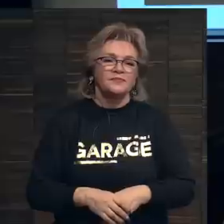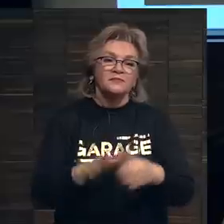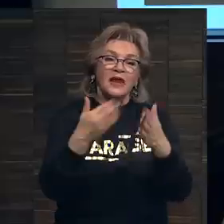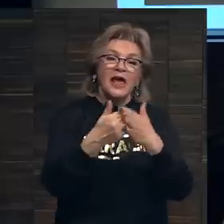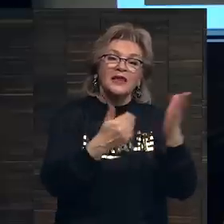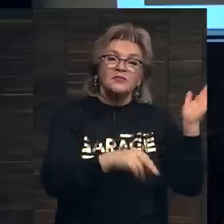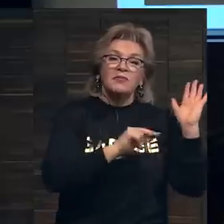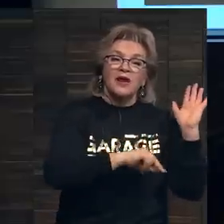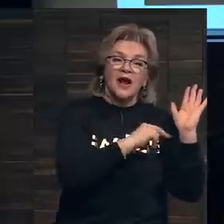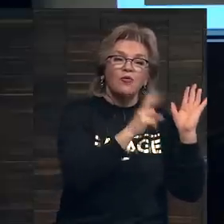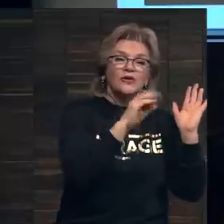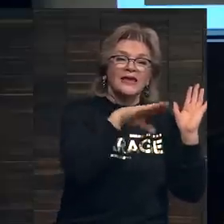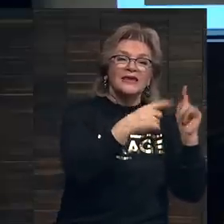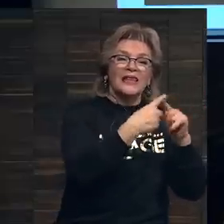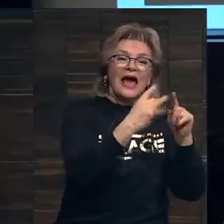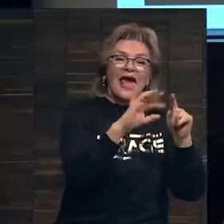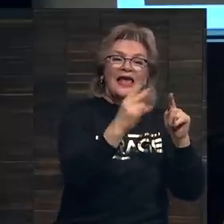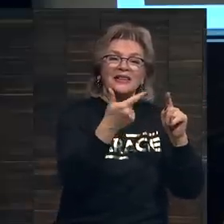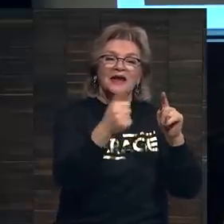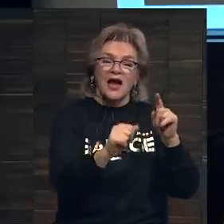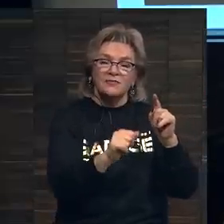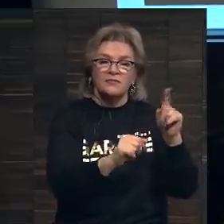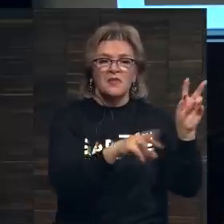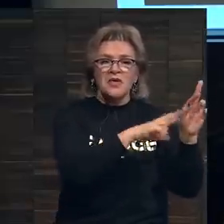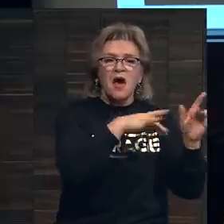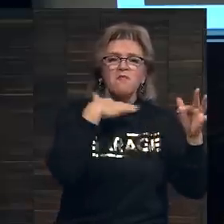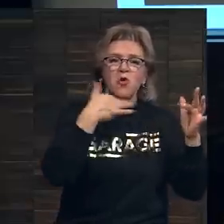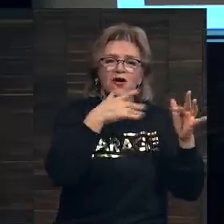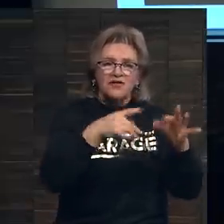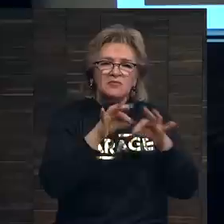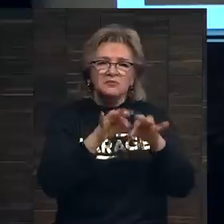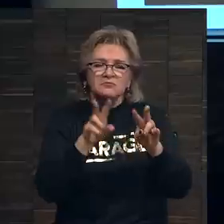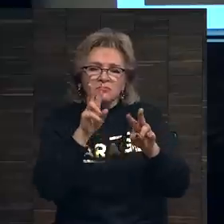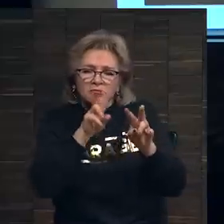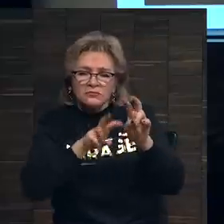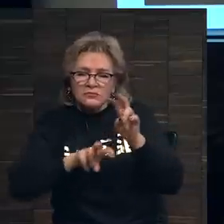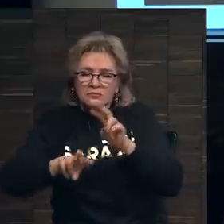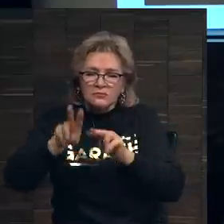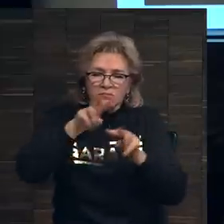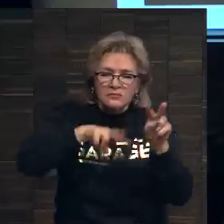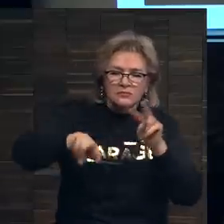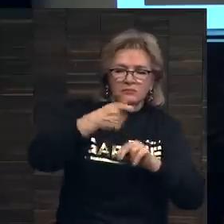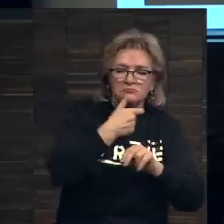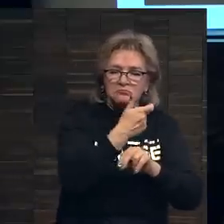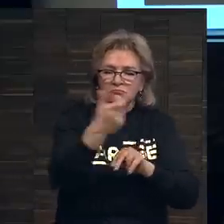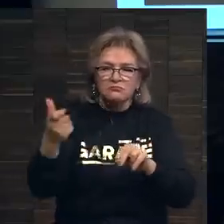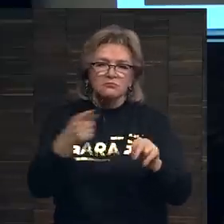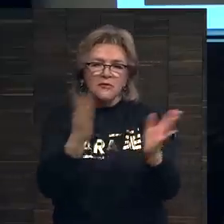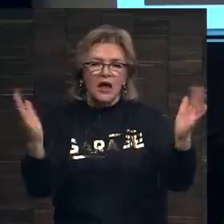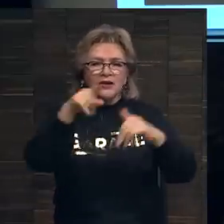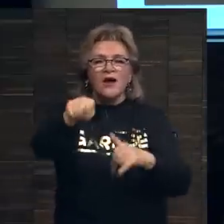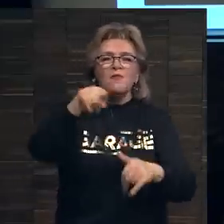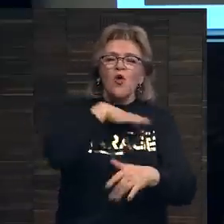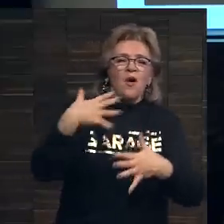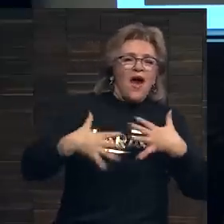Например, работа Кита Херинга. Я много времени провела разглядывая эту картину. В ней много энергии и